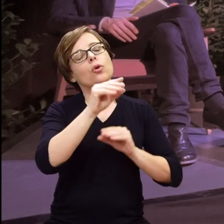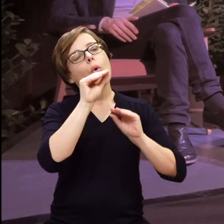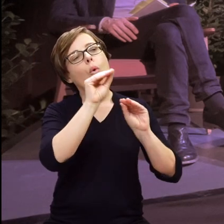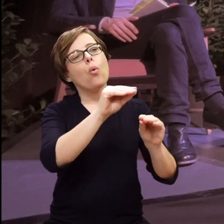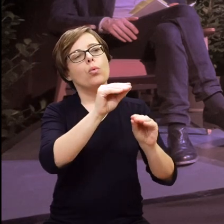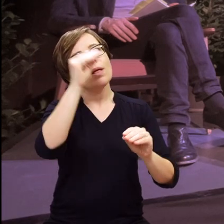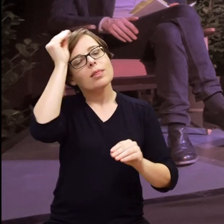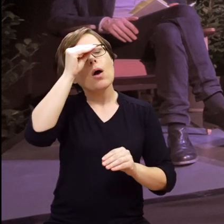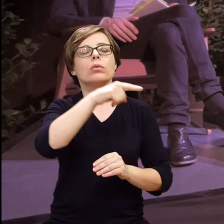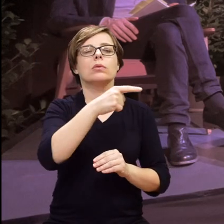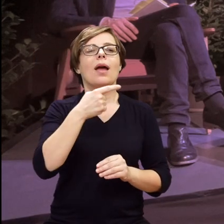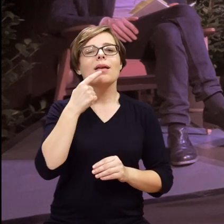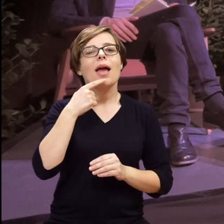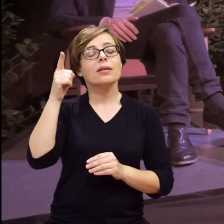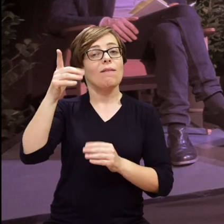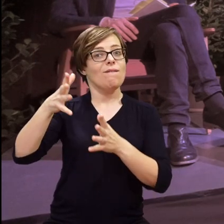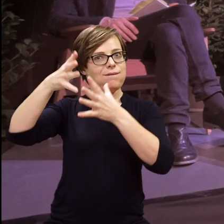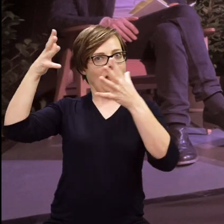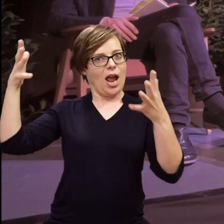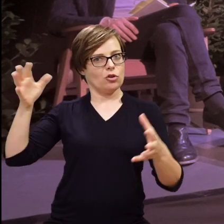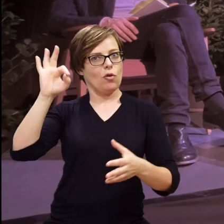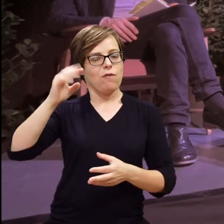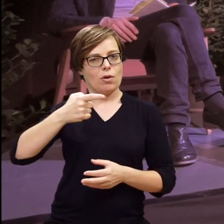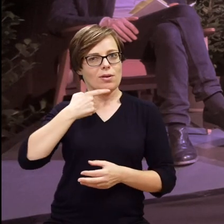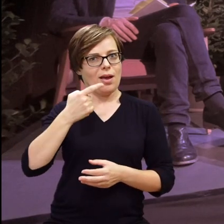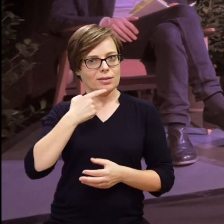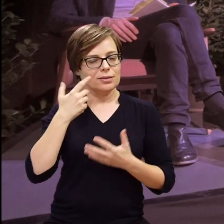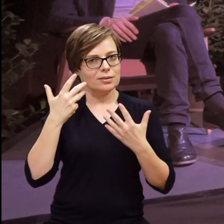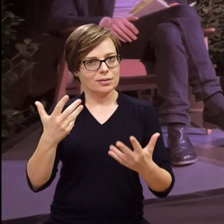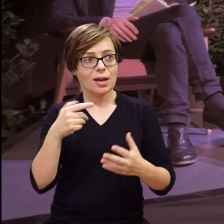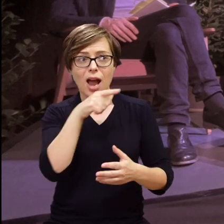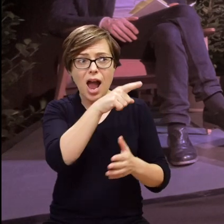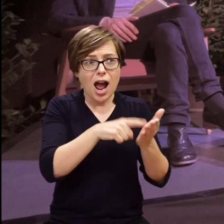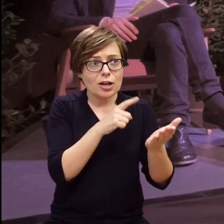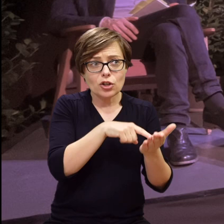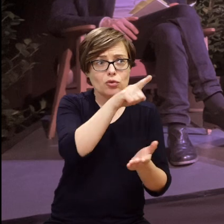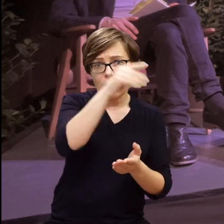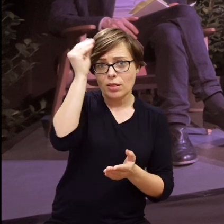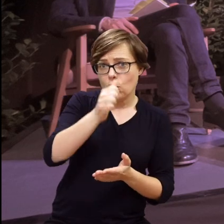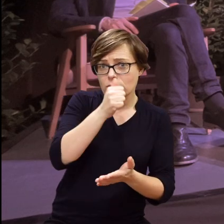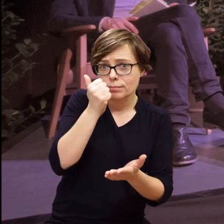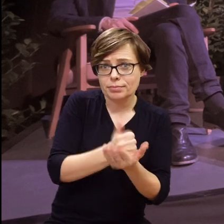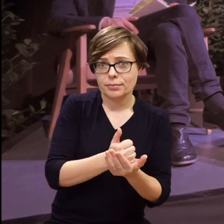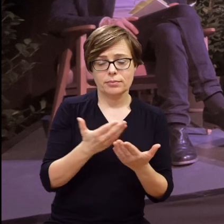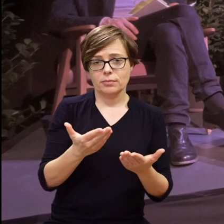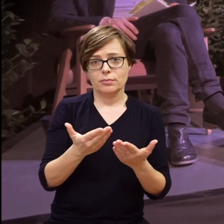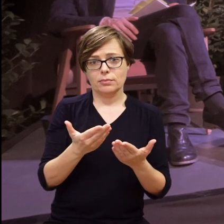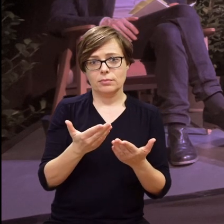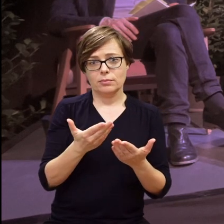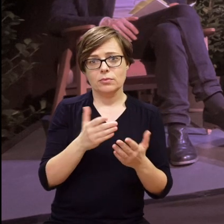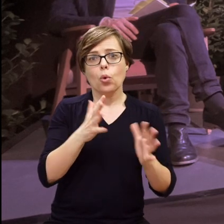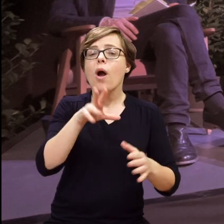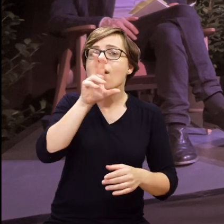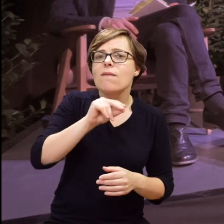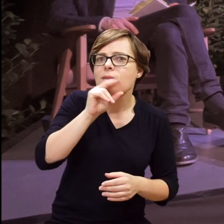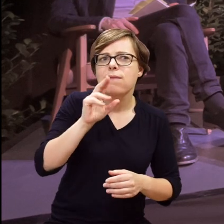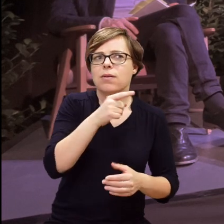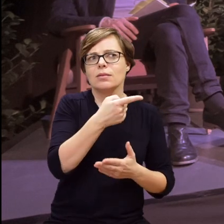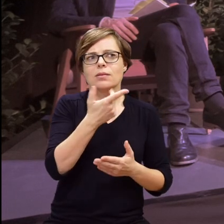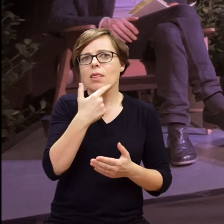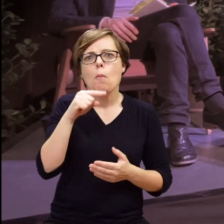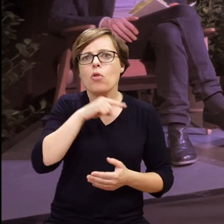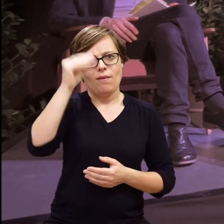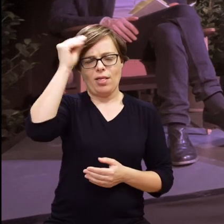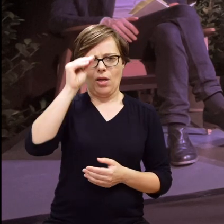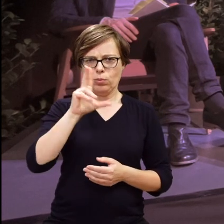i kazać mu się nauczyć języka większości, bo myślę, że to określenie też jest ważne, którego po prostu często nie może